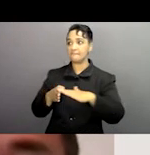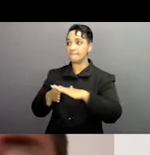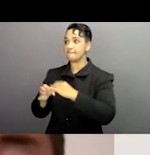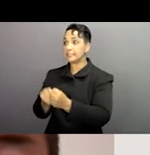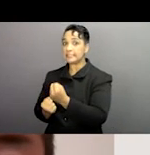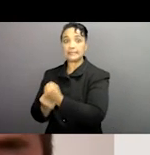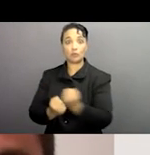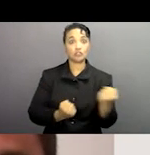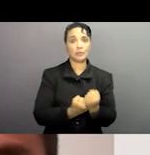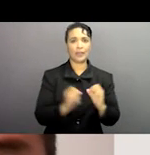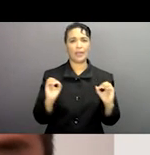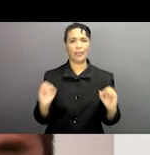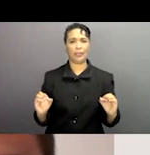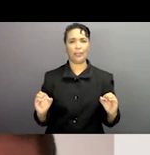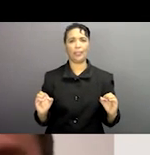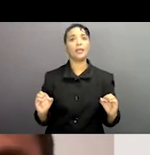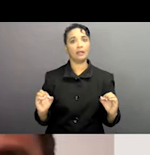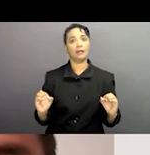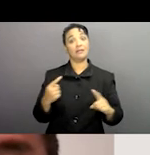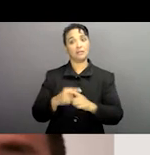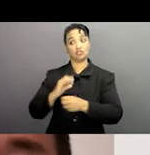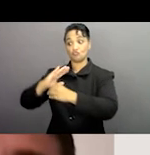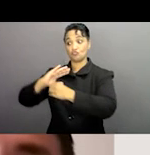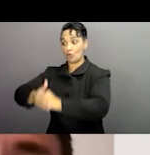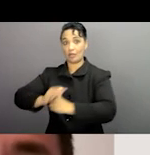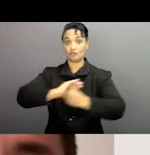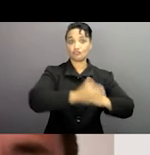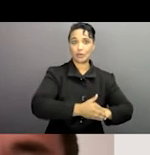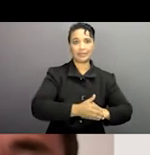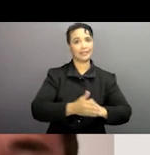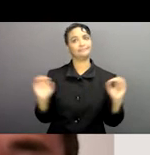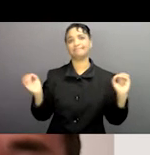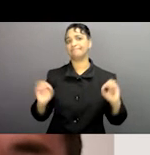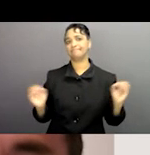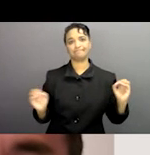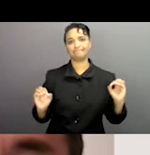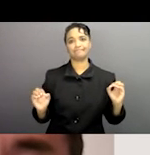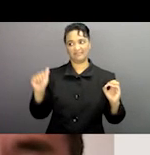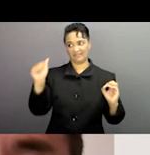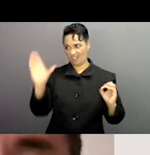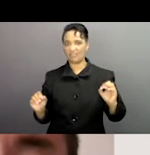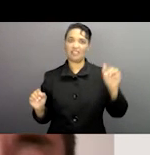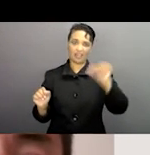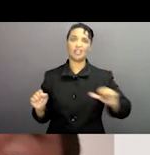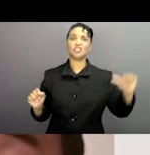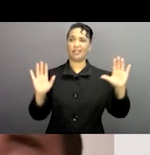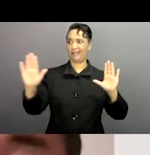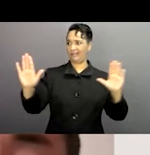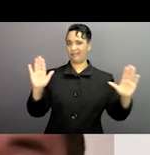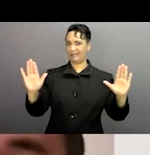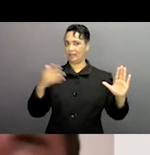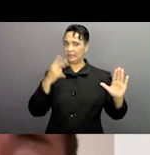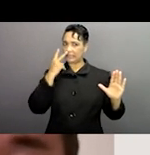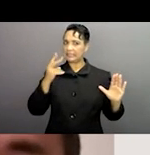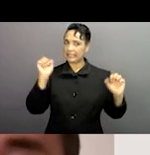un accès assez difficile pour être soutenu aussi bien que des mesures de protection et ceci semble aussi être